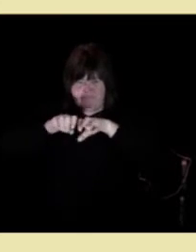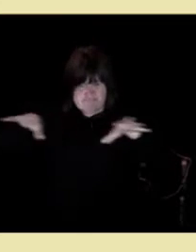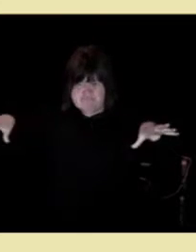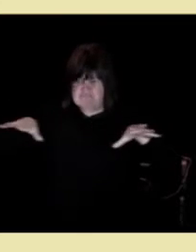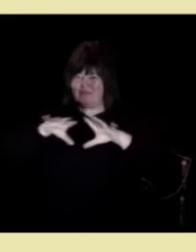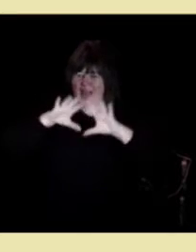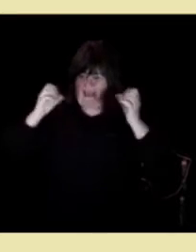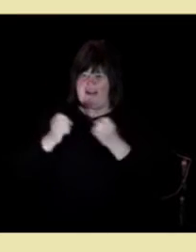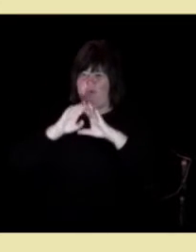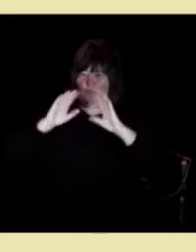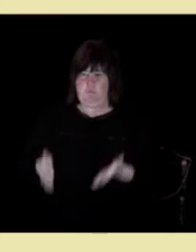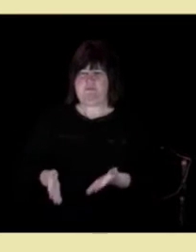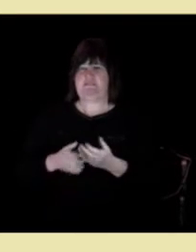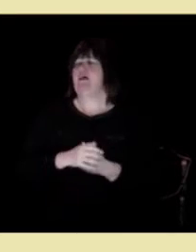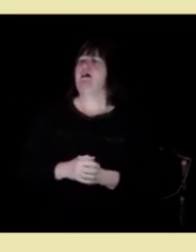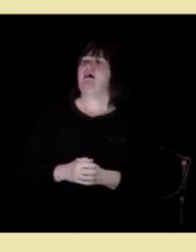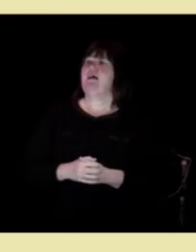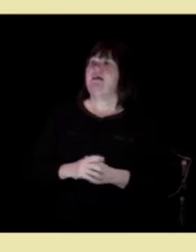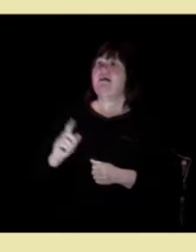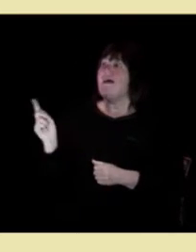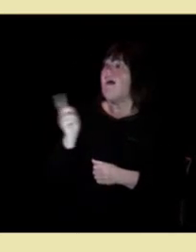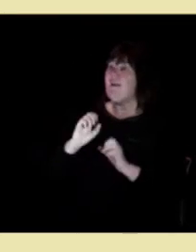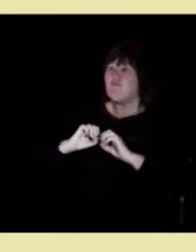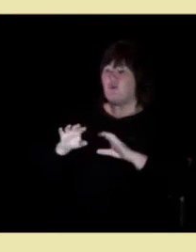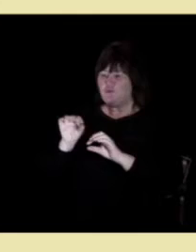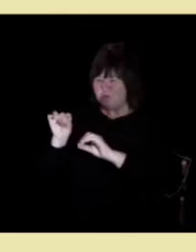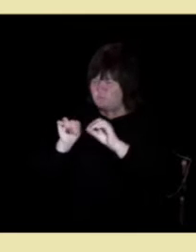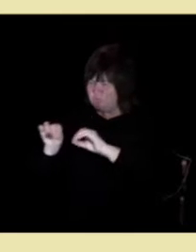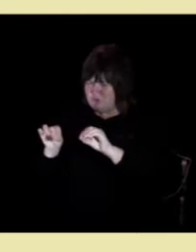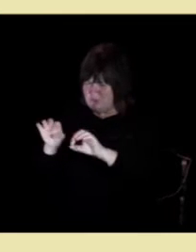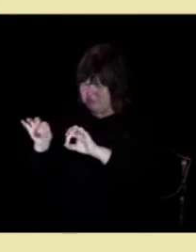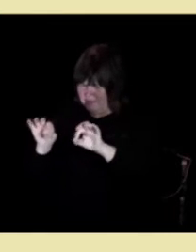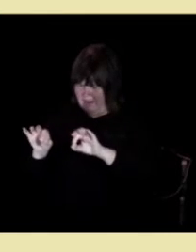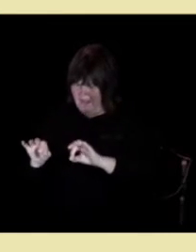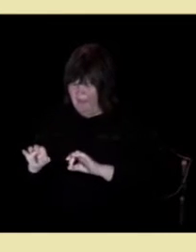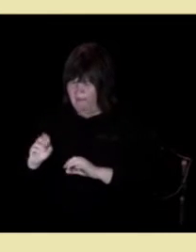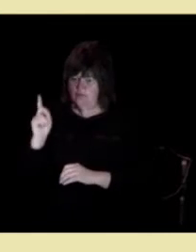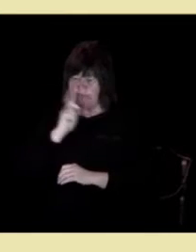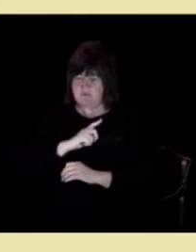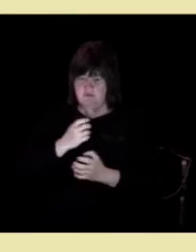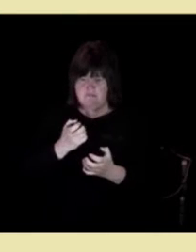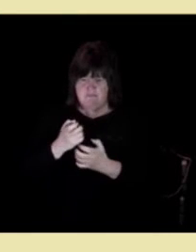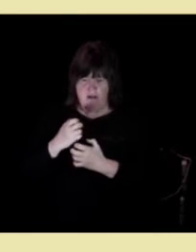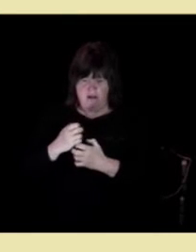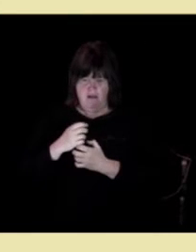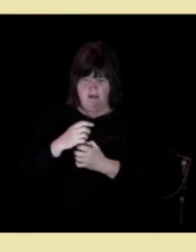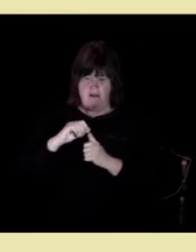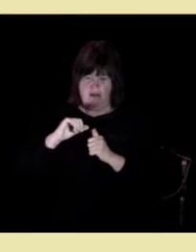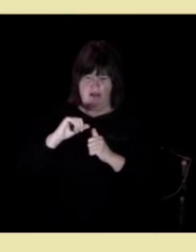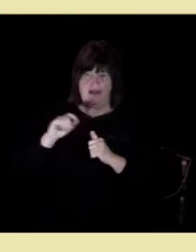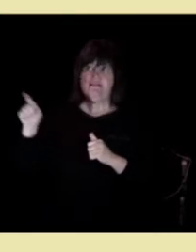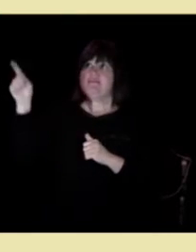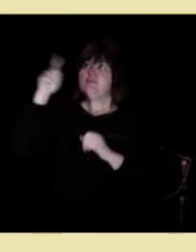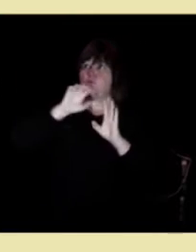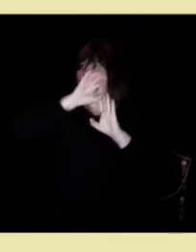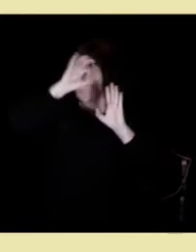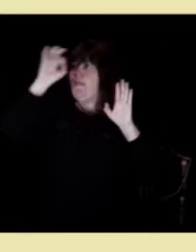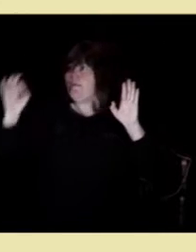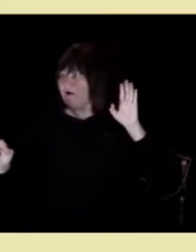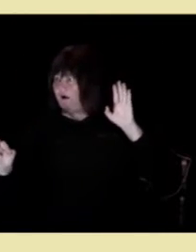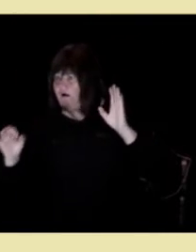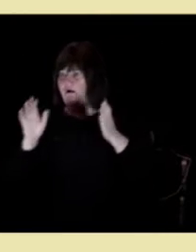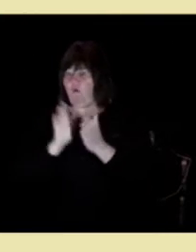Eller det flotte pusslespillet som plutselig mangler både en solnedgang og en hest, fordi